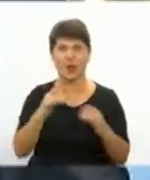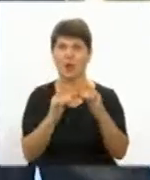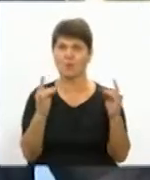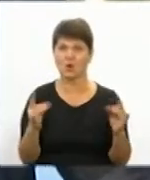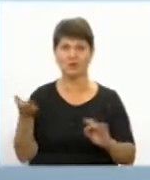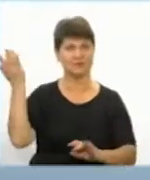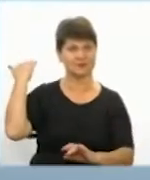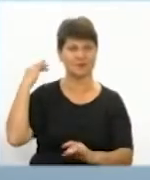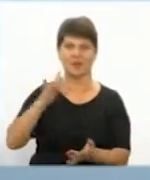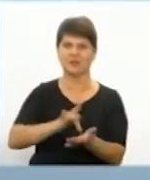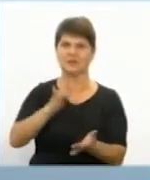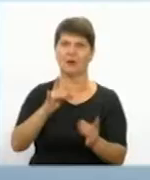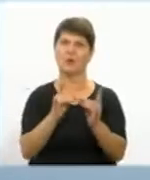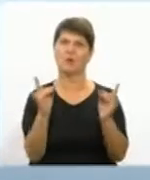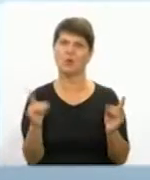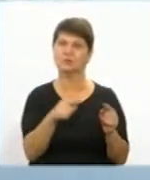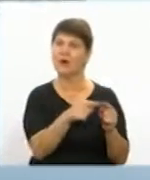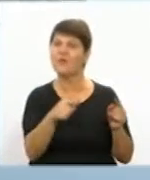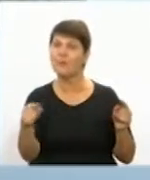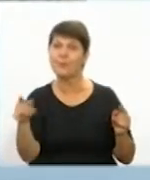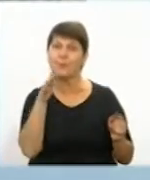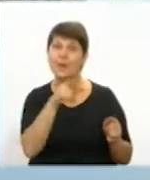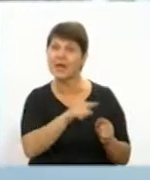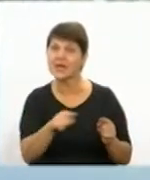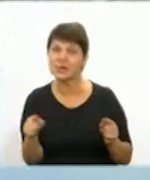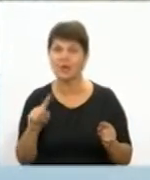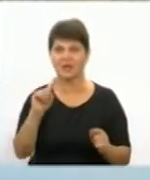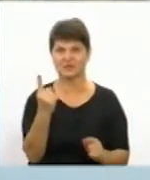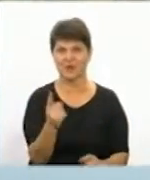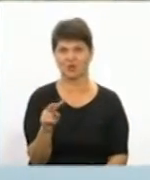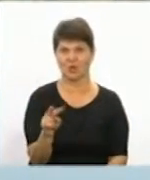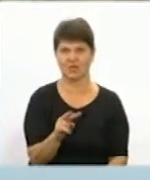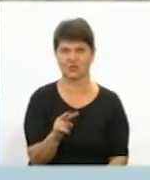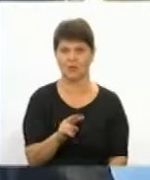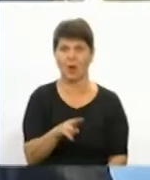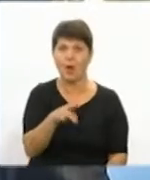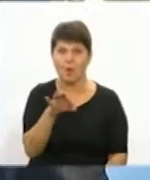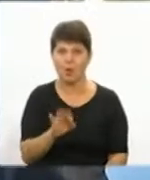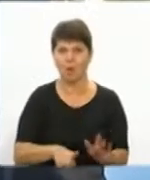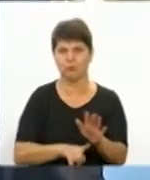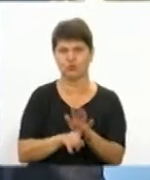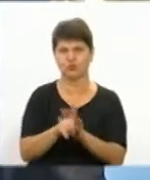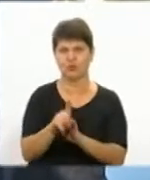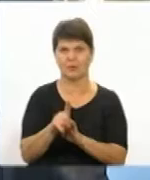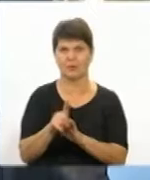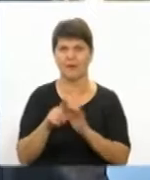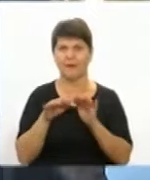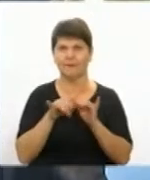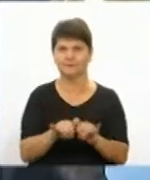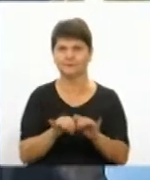позаду нас, і до Центрального мосту. В цей період з 1 листопада по початок нересту